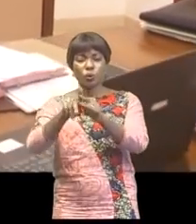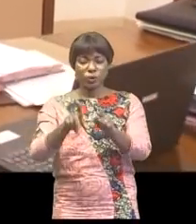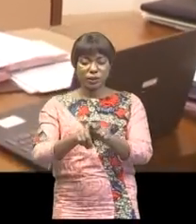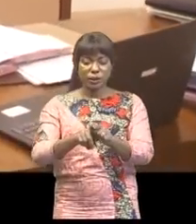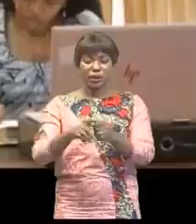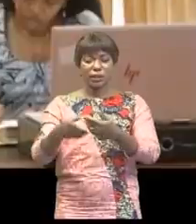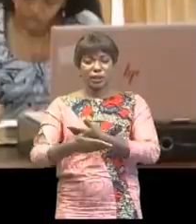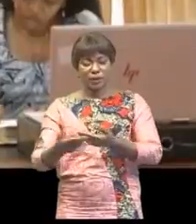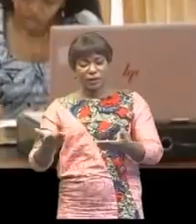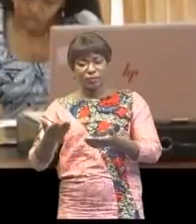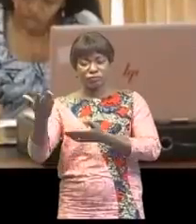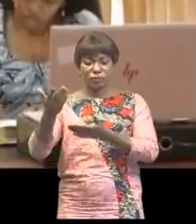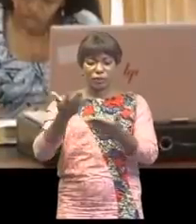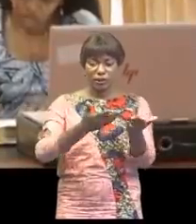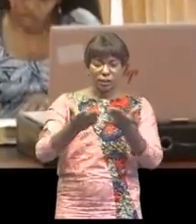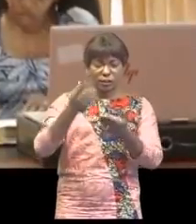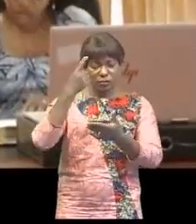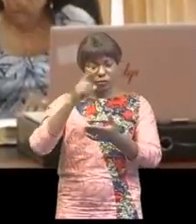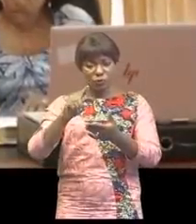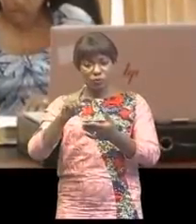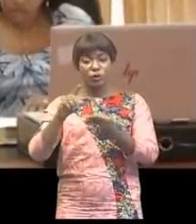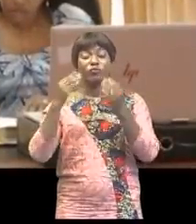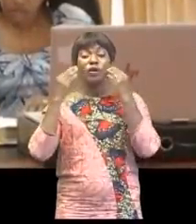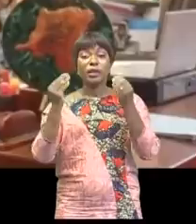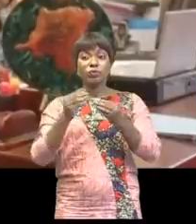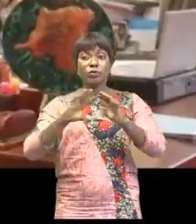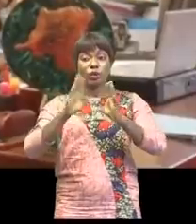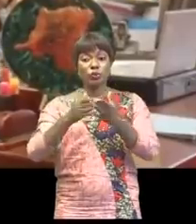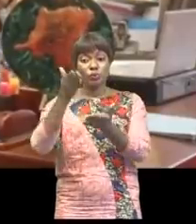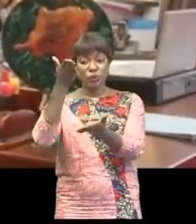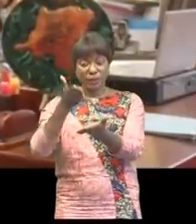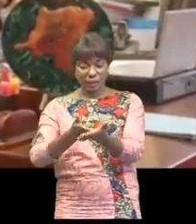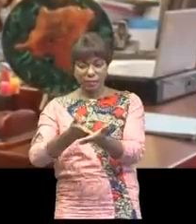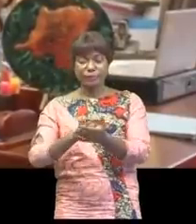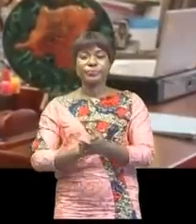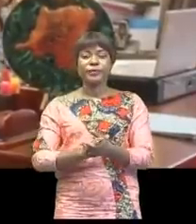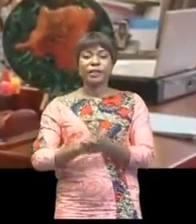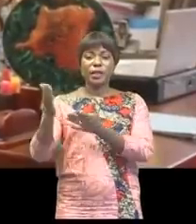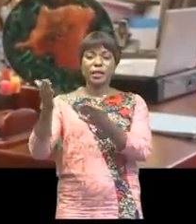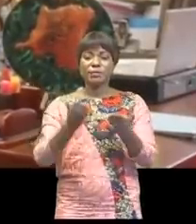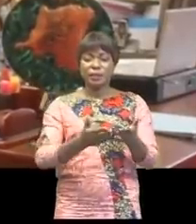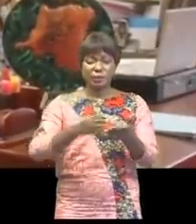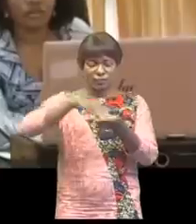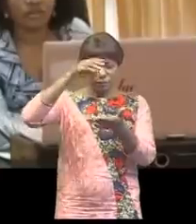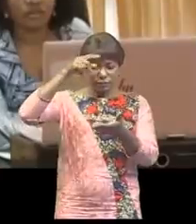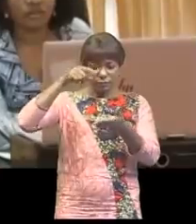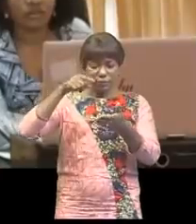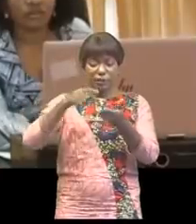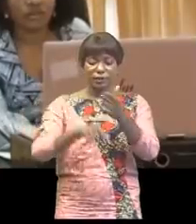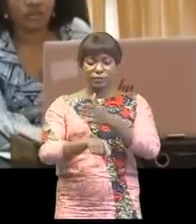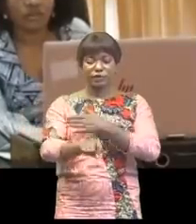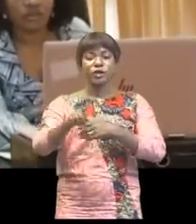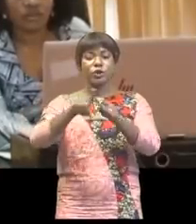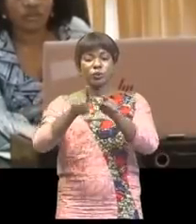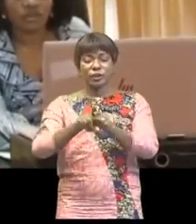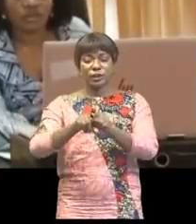grève les marchés de la sous-traitance. Ces attributions consistent à mener des études appropriées et